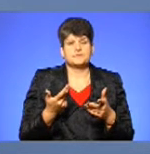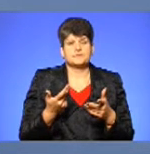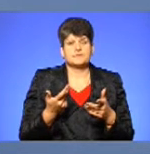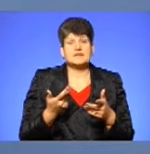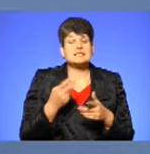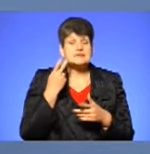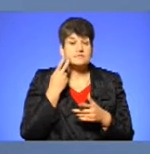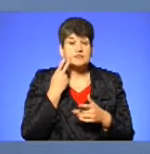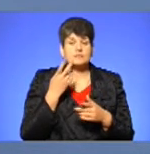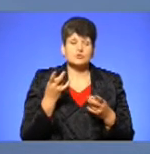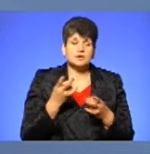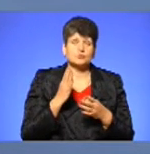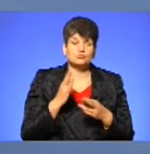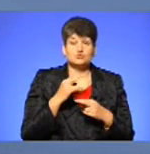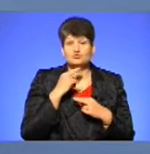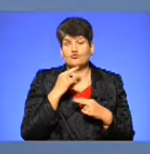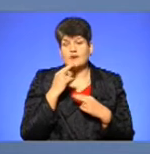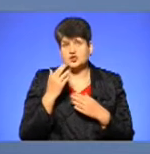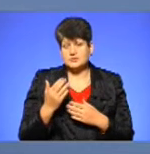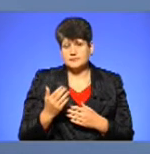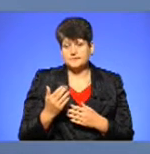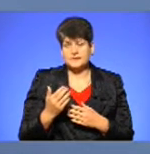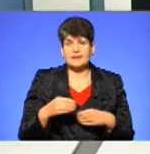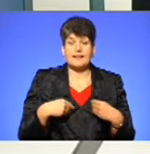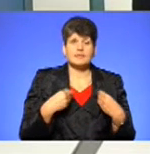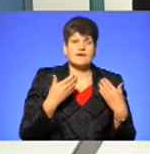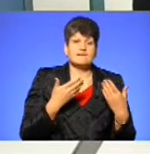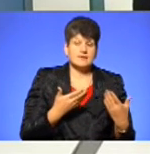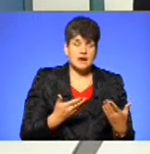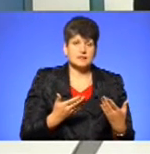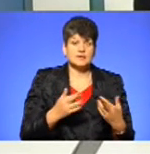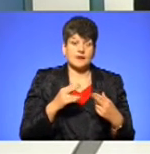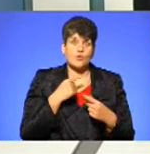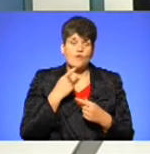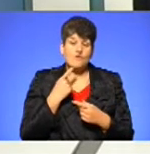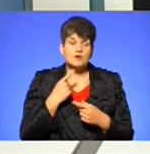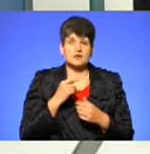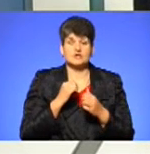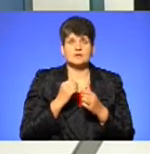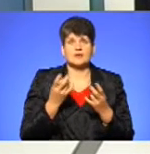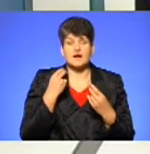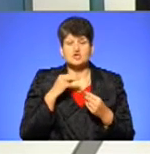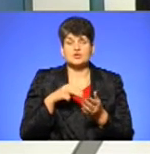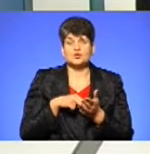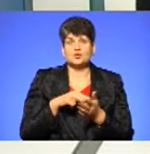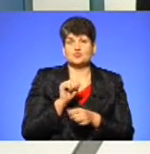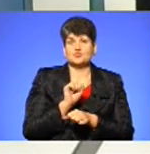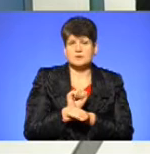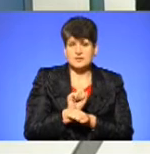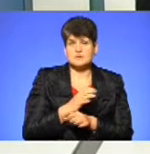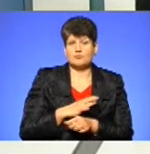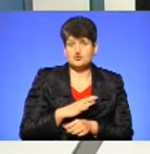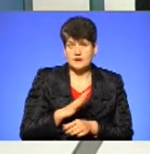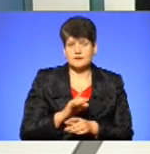завжди потрібно бути більш уважним і надавати, як то кажуть, краще стати, почекати, ніж поїхати.